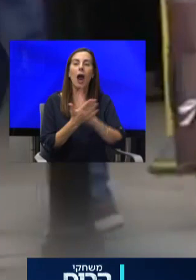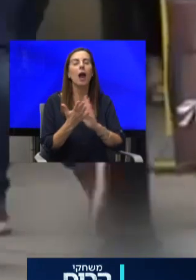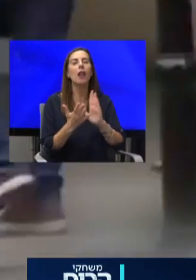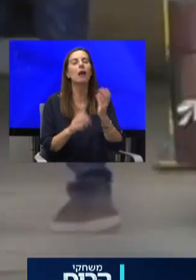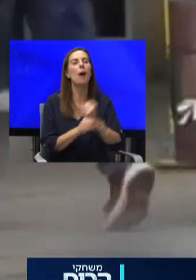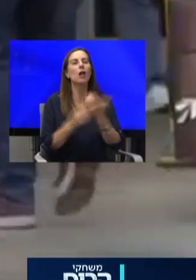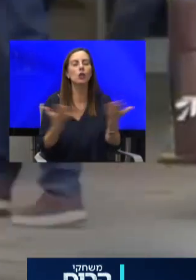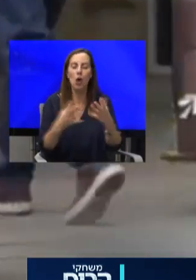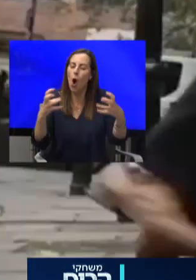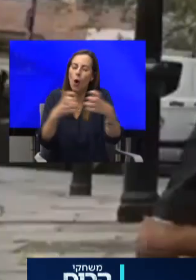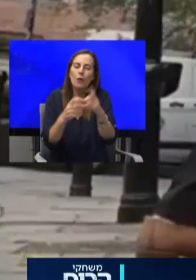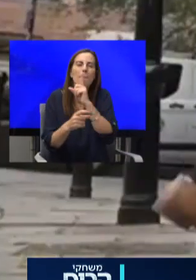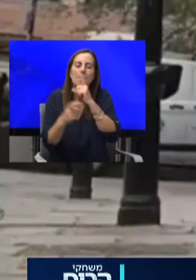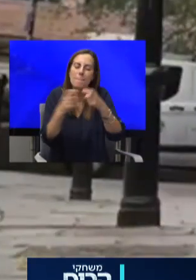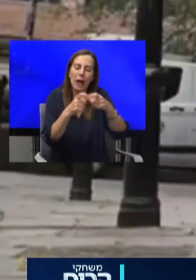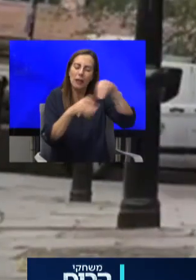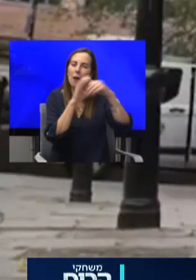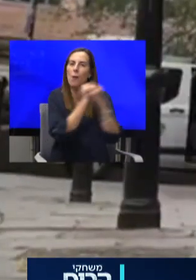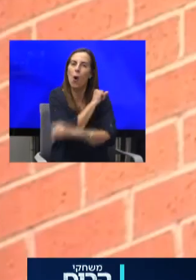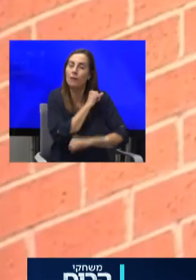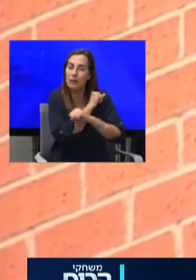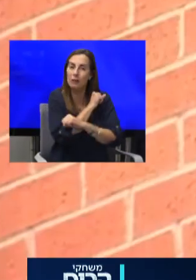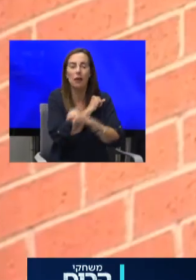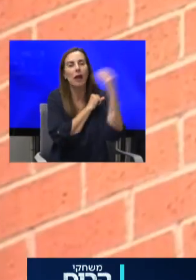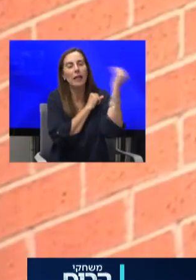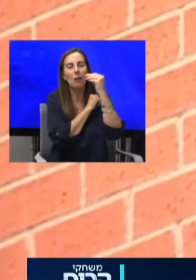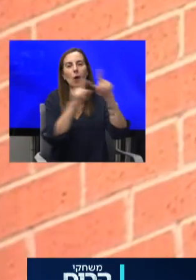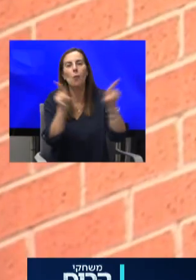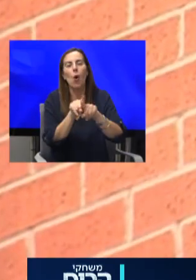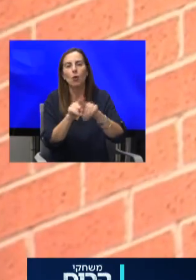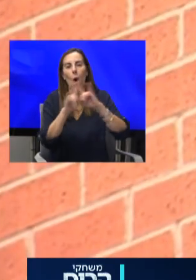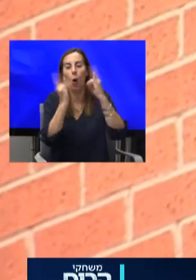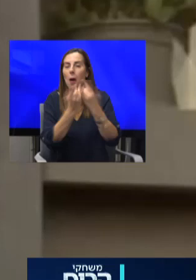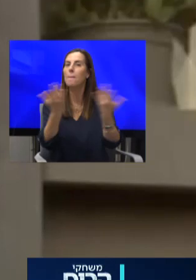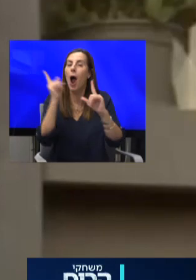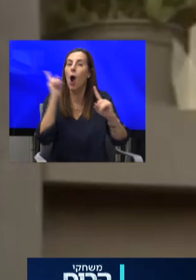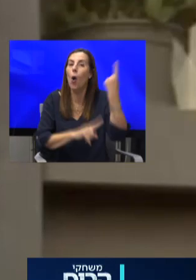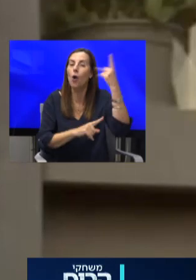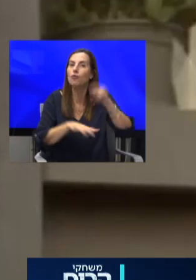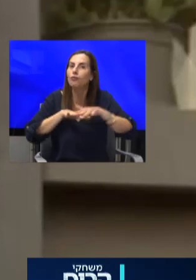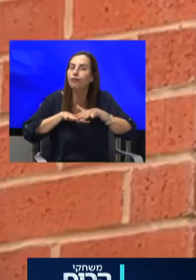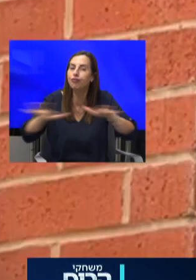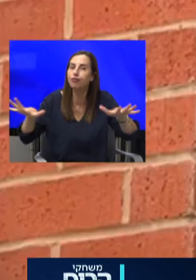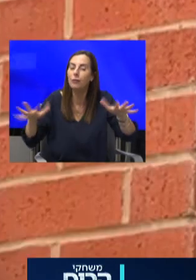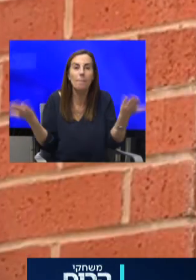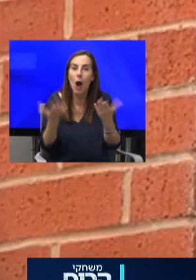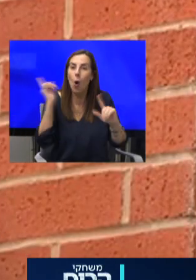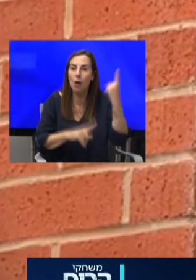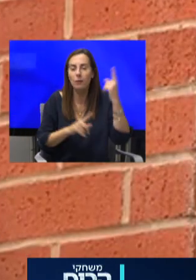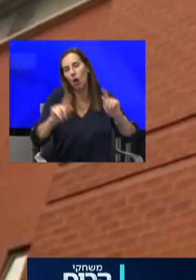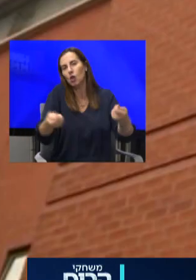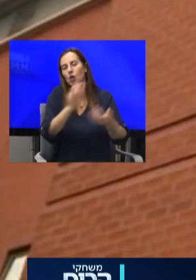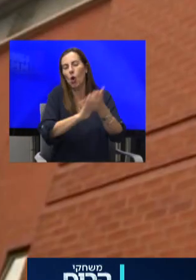קטנות בתוך האוניברסיטה של תלמידים מאותו החוג ומה קורה כשיש התפרצות באחד המעונות? סוגרים מהר